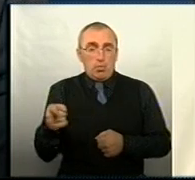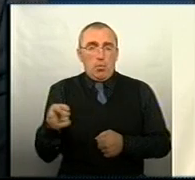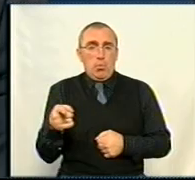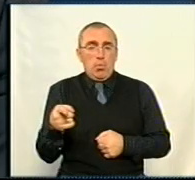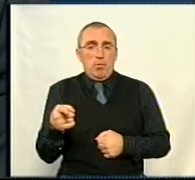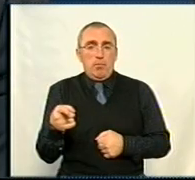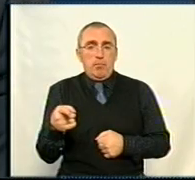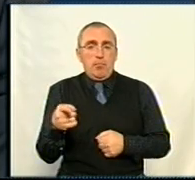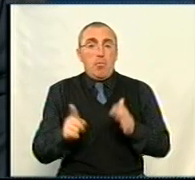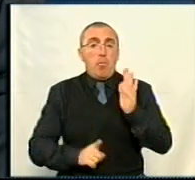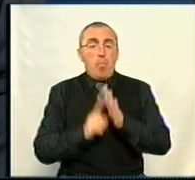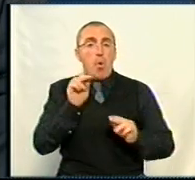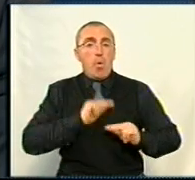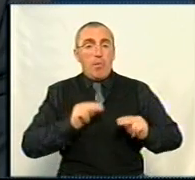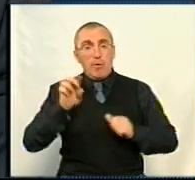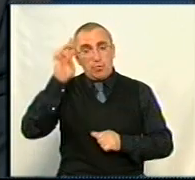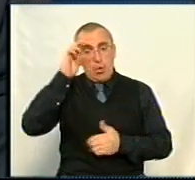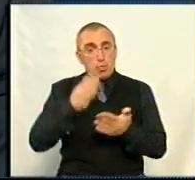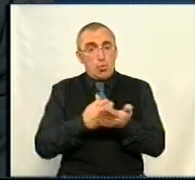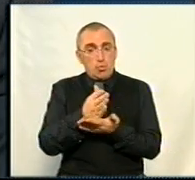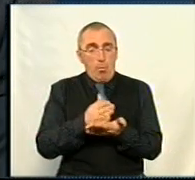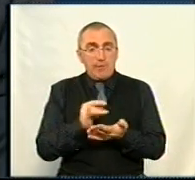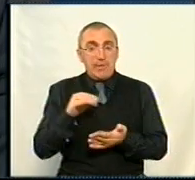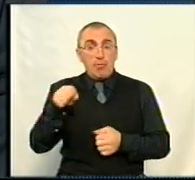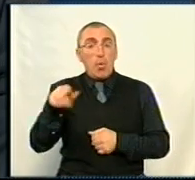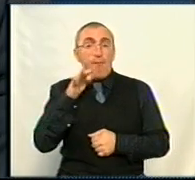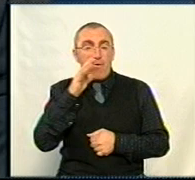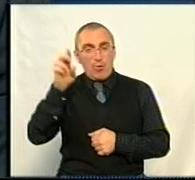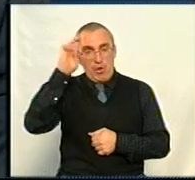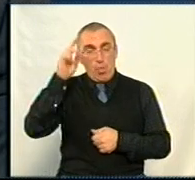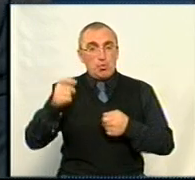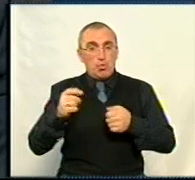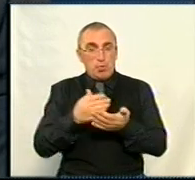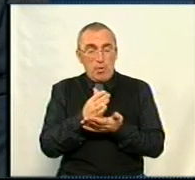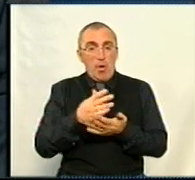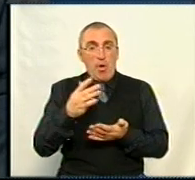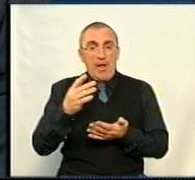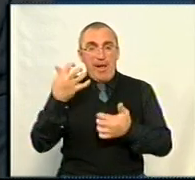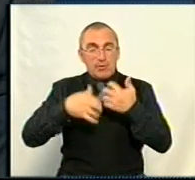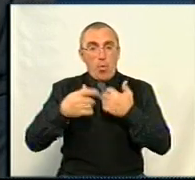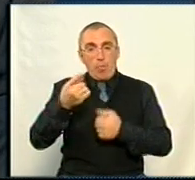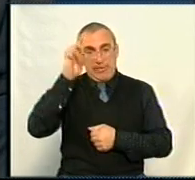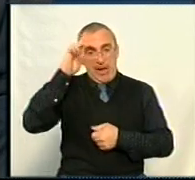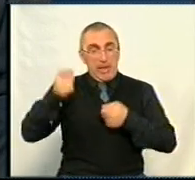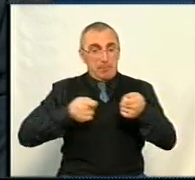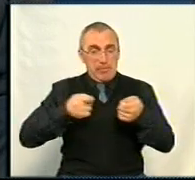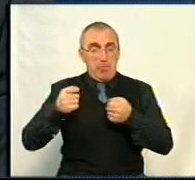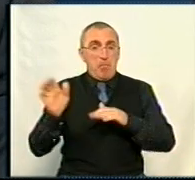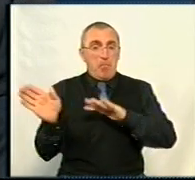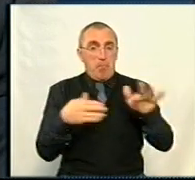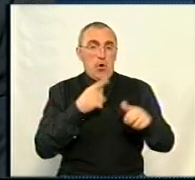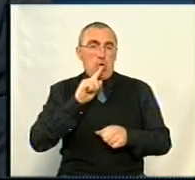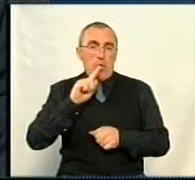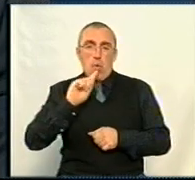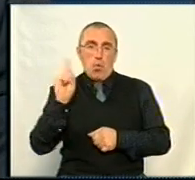початку роботи державним службовцем, на той час, державним службовцем Херсонській обласній державній адміністрації, пройшло більше